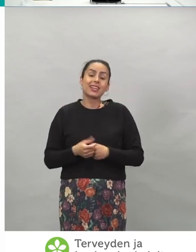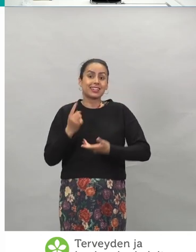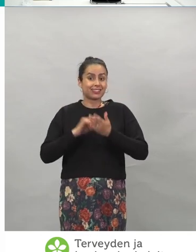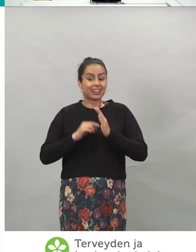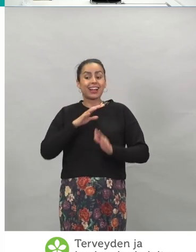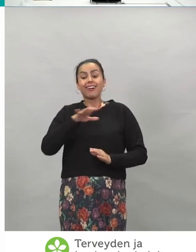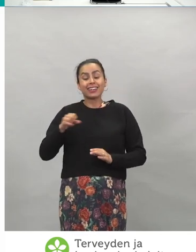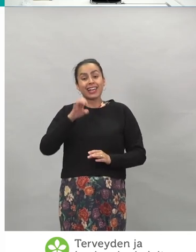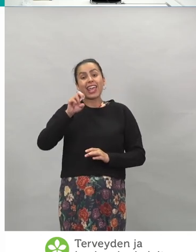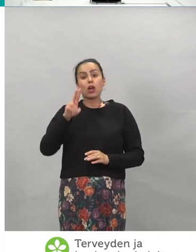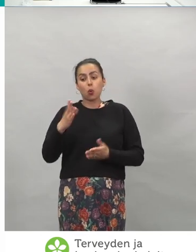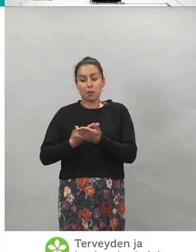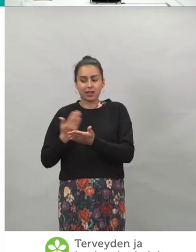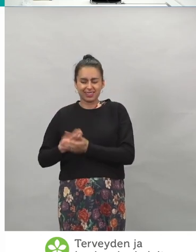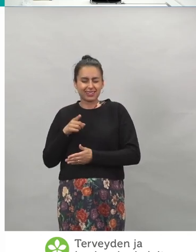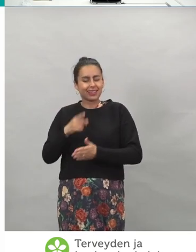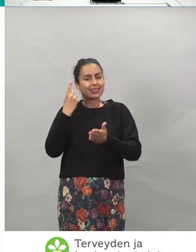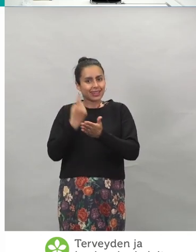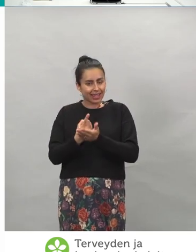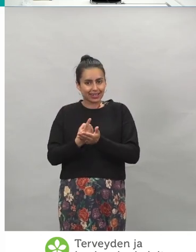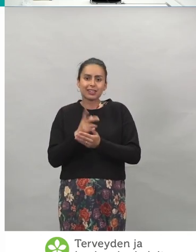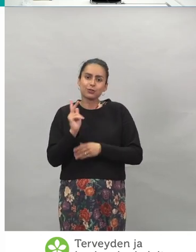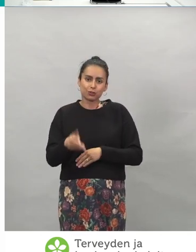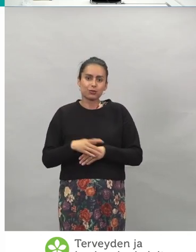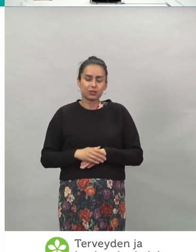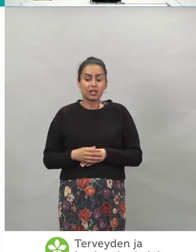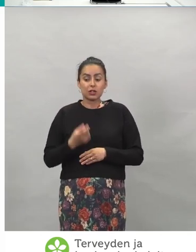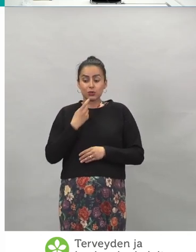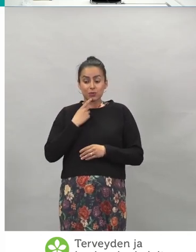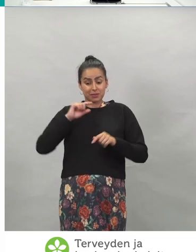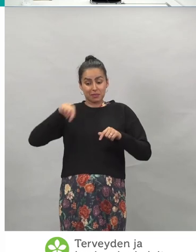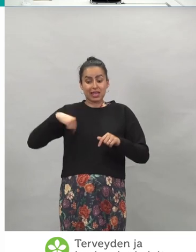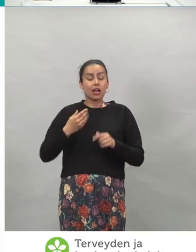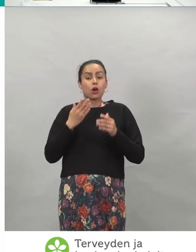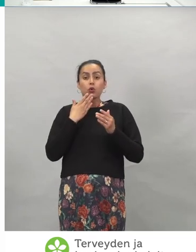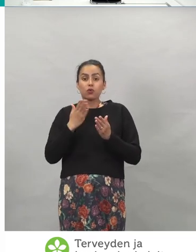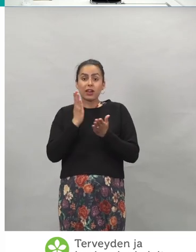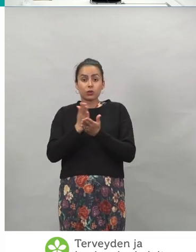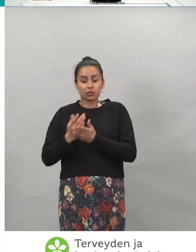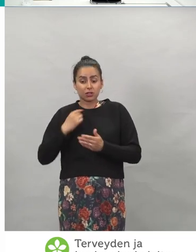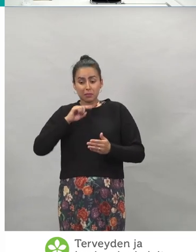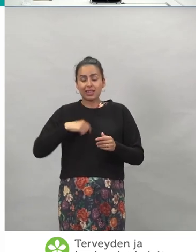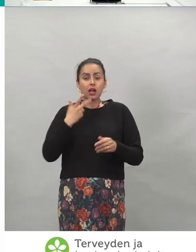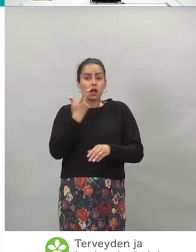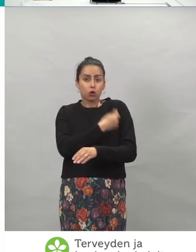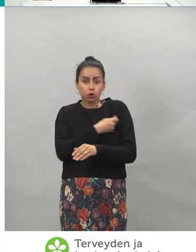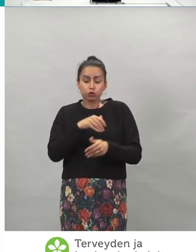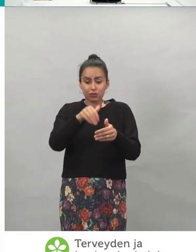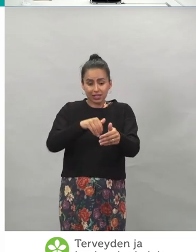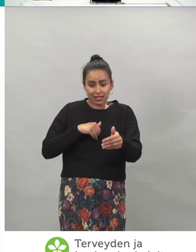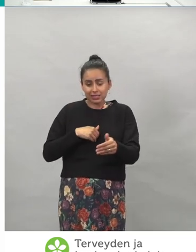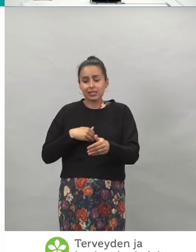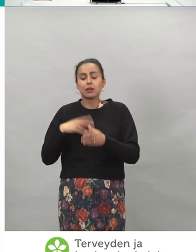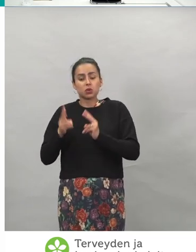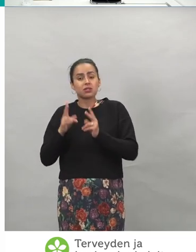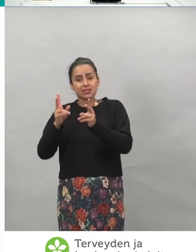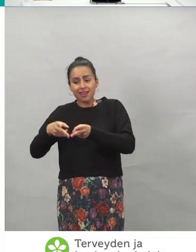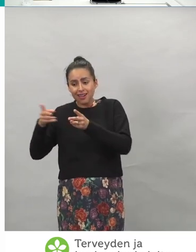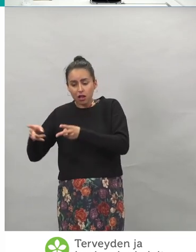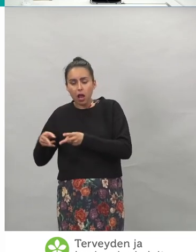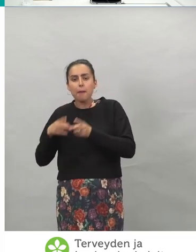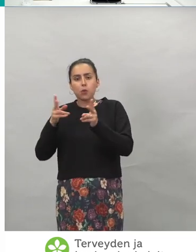Suomessa meillä on vielä se hyvä puoli, että kun meillä on rokotusrekisteriä, sairaaloiden ja poliklinikoiden